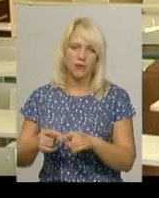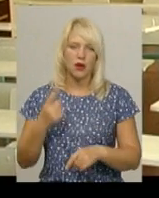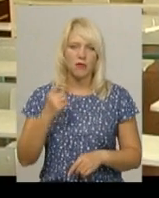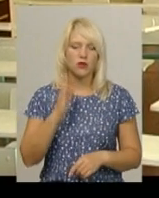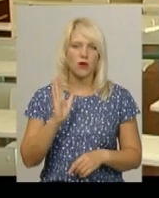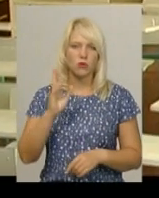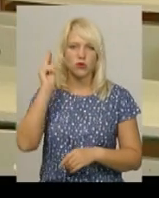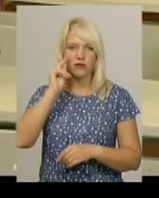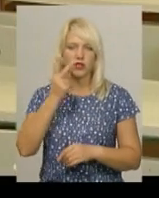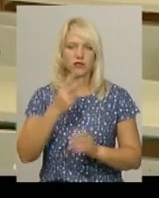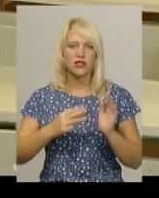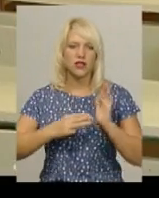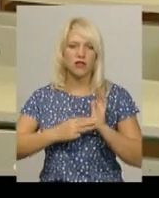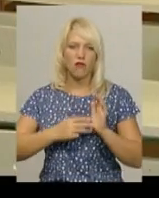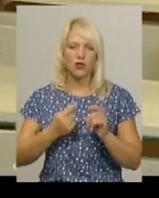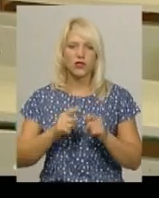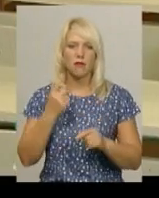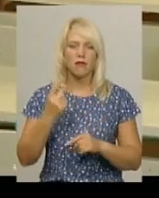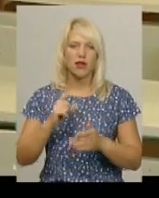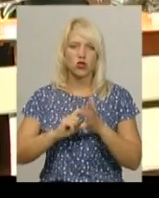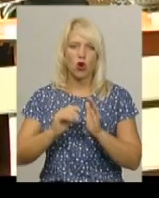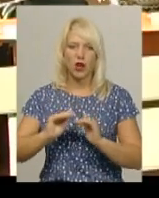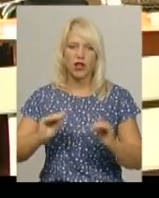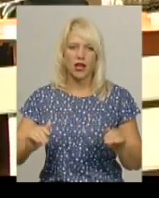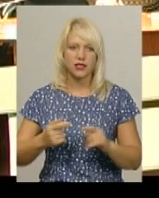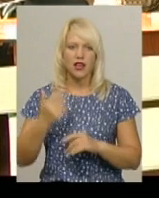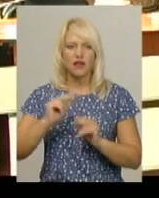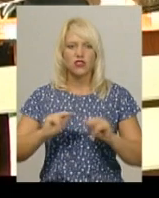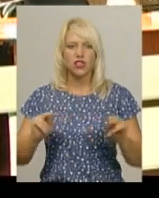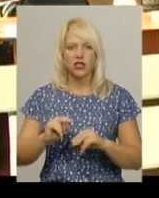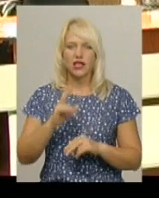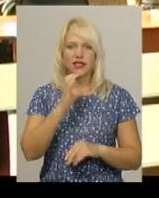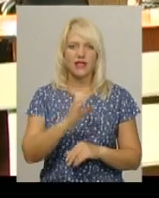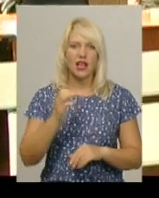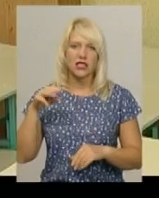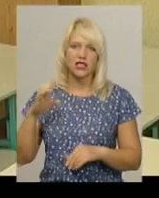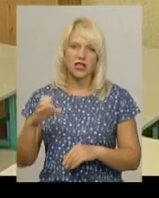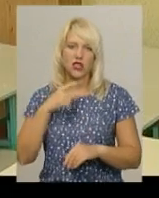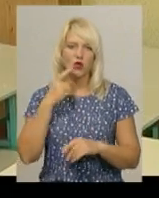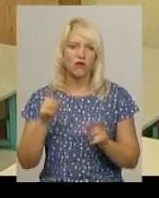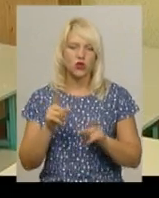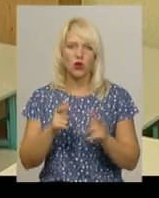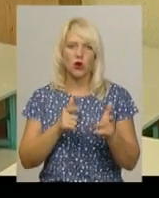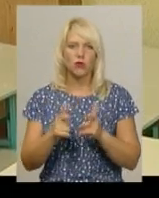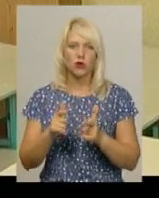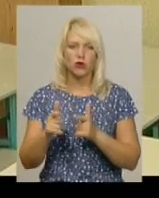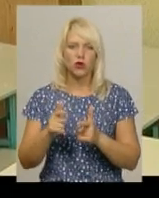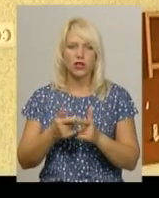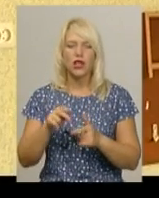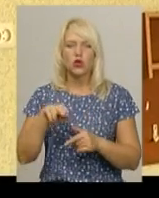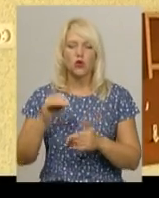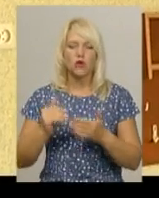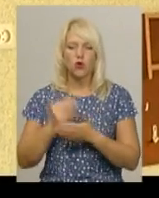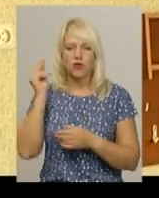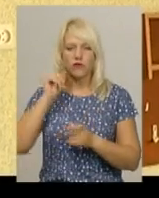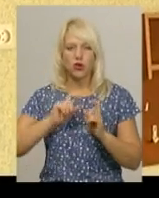навчатиметься 28 першокласників. Його вчителька Світлана Стрілець каже, продовжує готувати клас до нового навчального року, як і у першому А тут